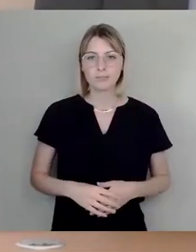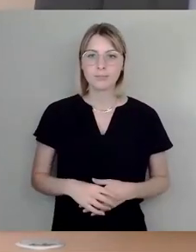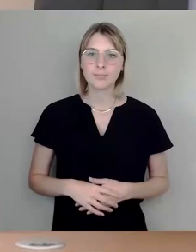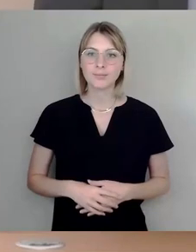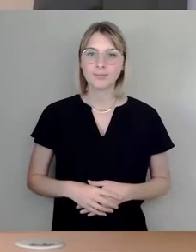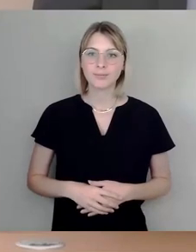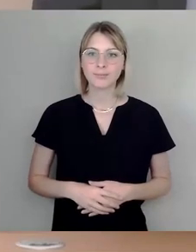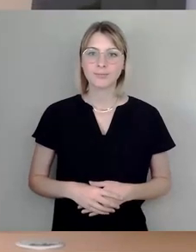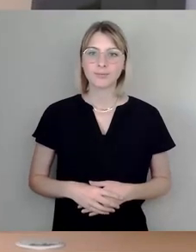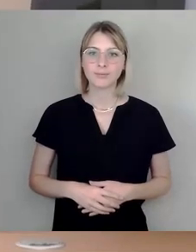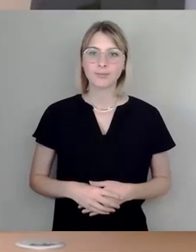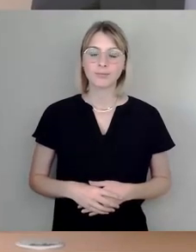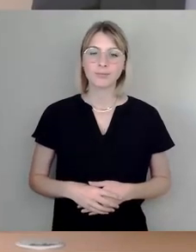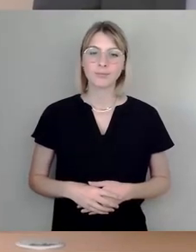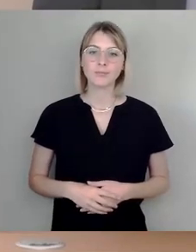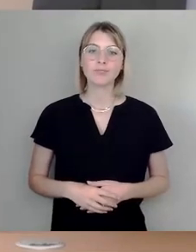Dann würden wir beginnen.